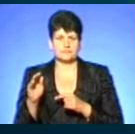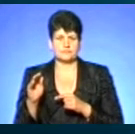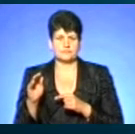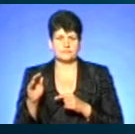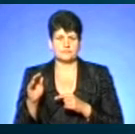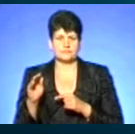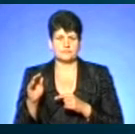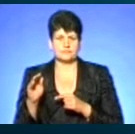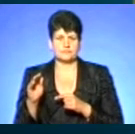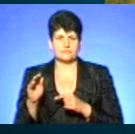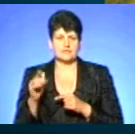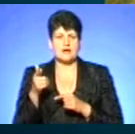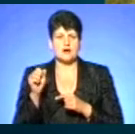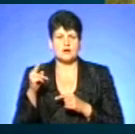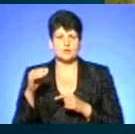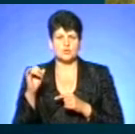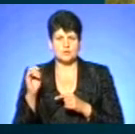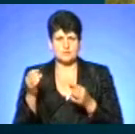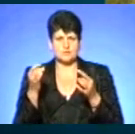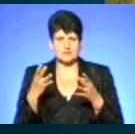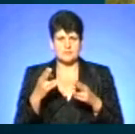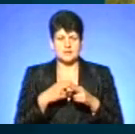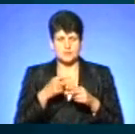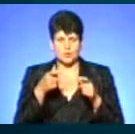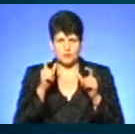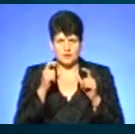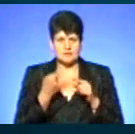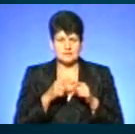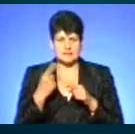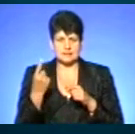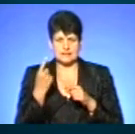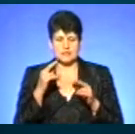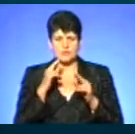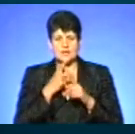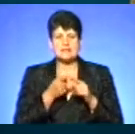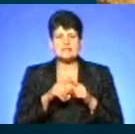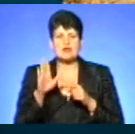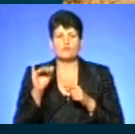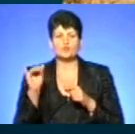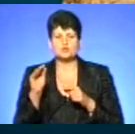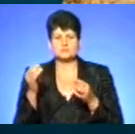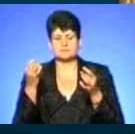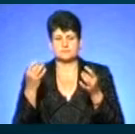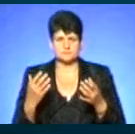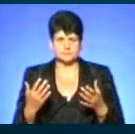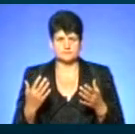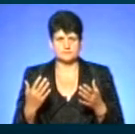це очевидно вуж водяний, я просто без окулярів не бачу.